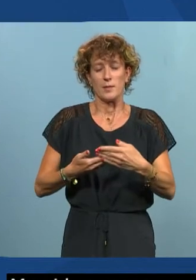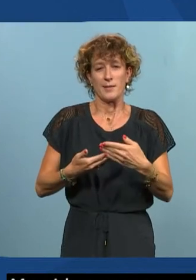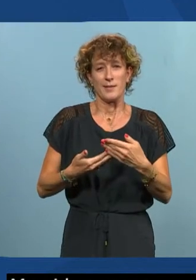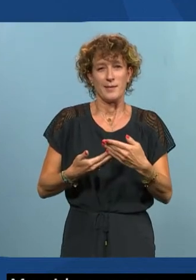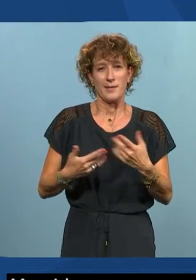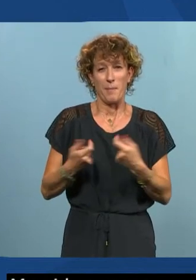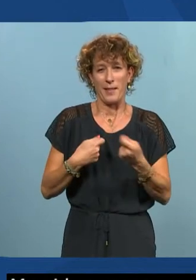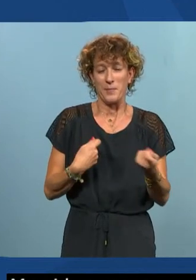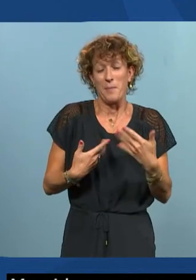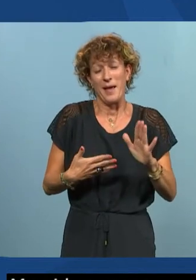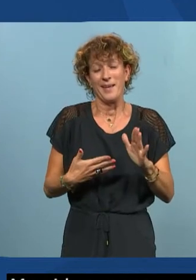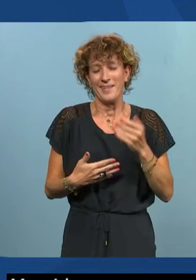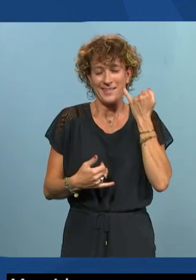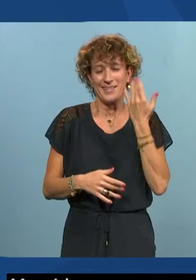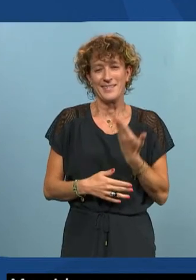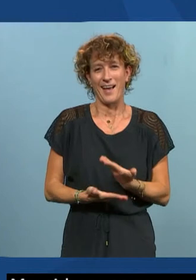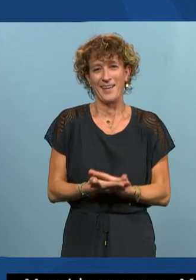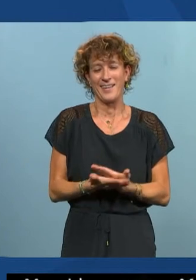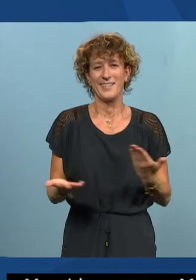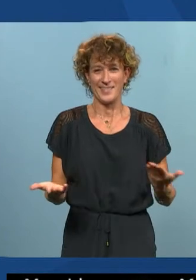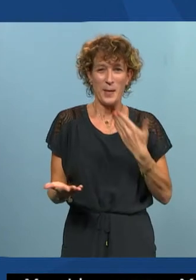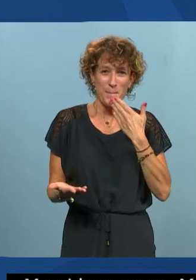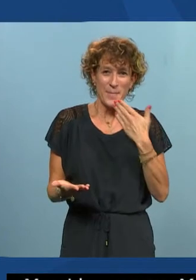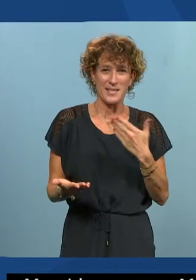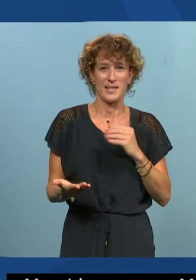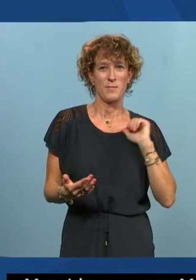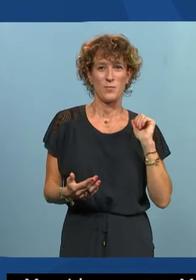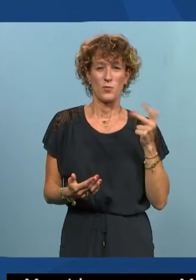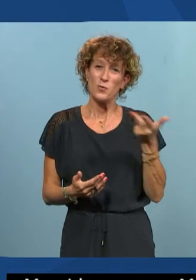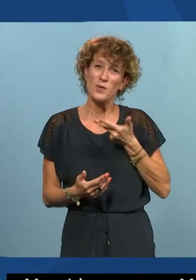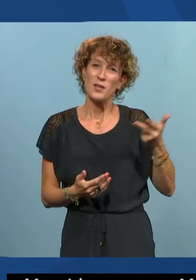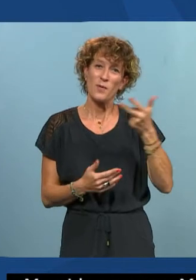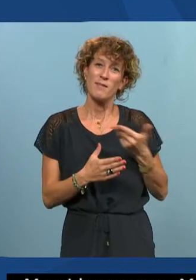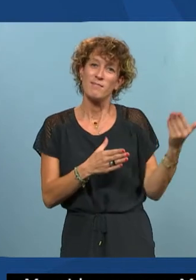retroussées. Merci pour vos interventions à tous les trois.